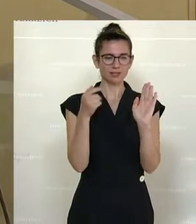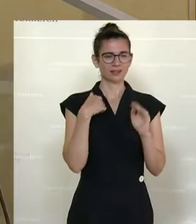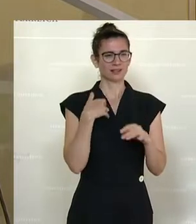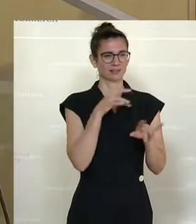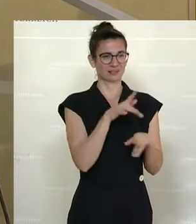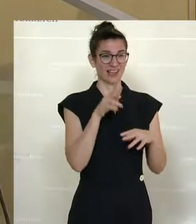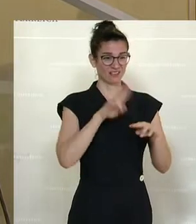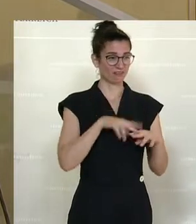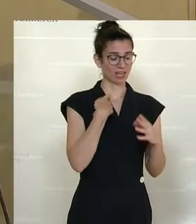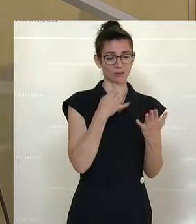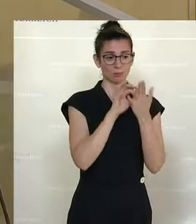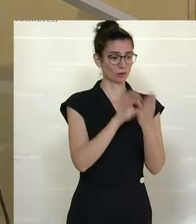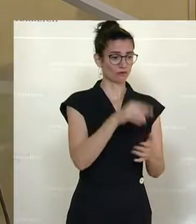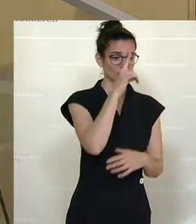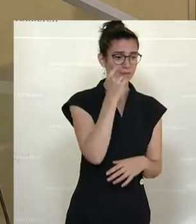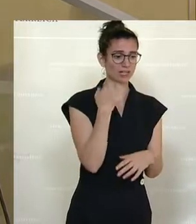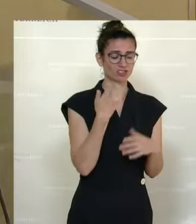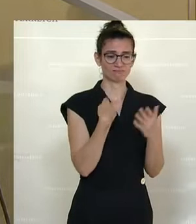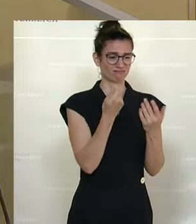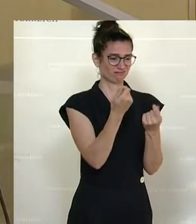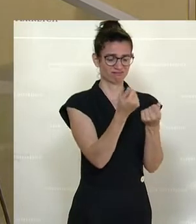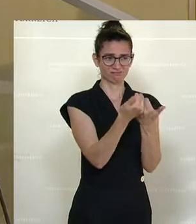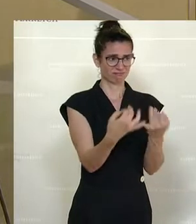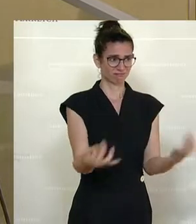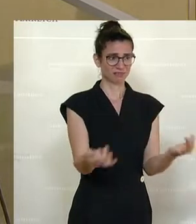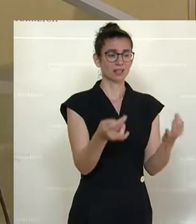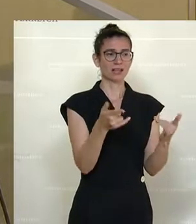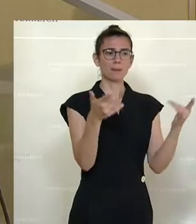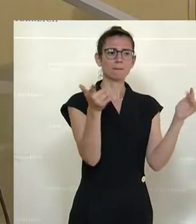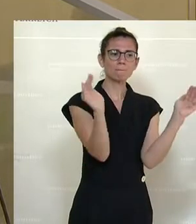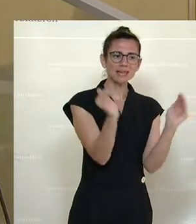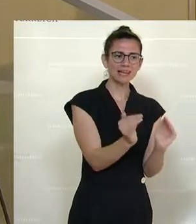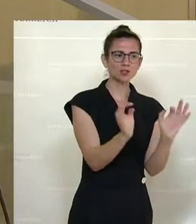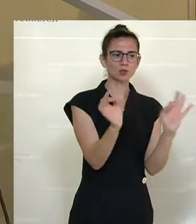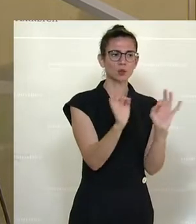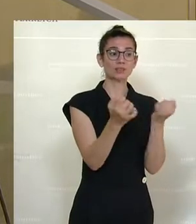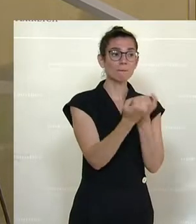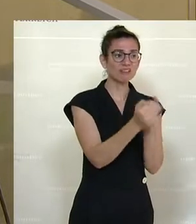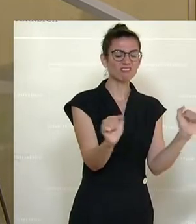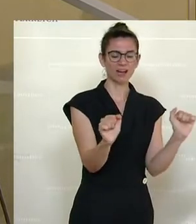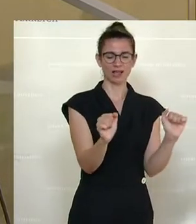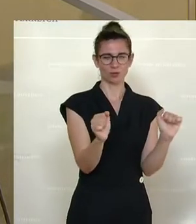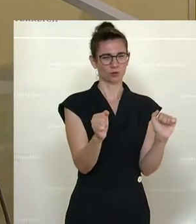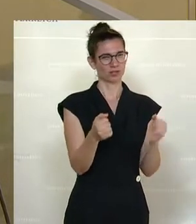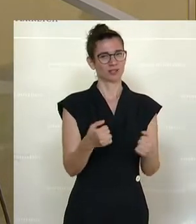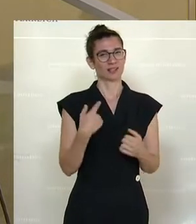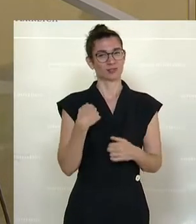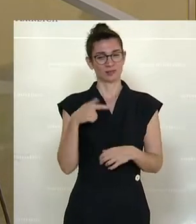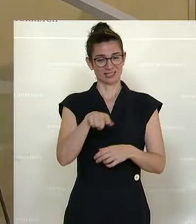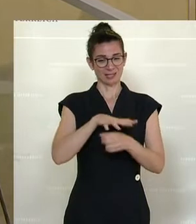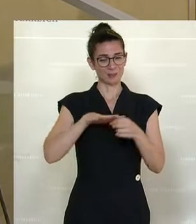Kostenbefreiung oder eine Kostenbegrenzung garantieren können. Damit geben wir auch in diesem Bereich Sicherheit,